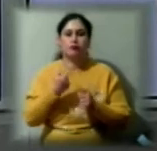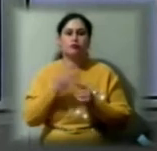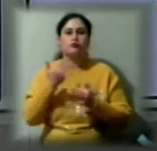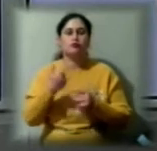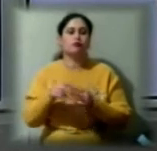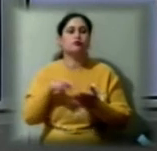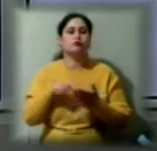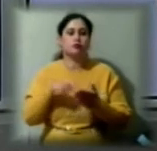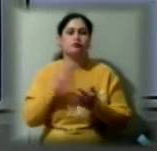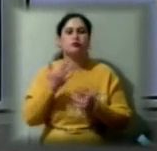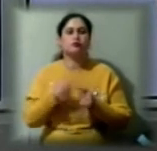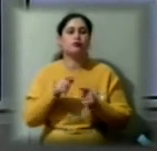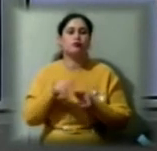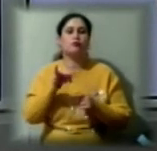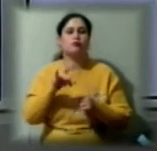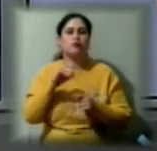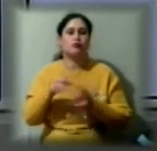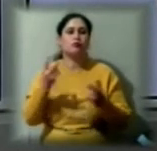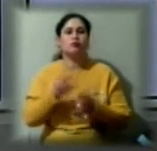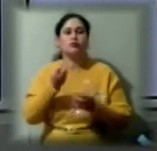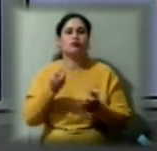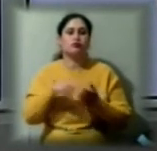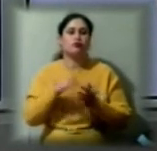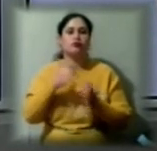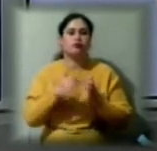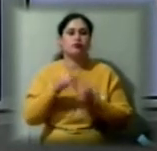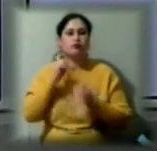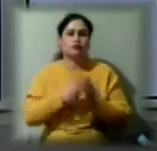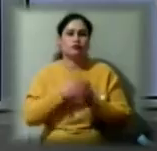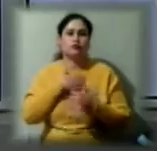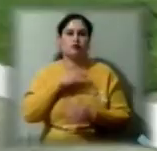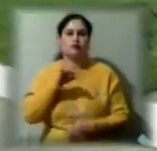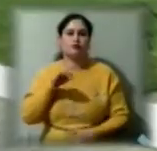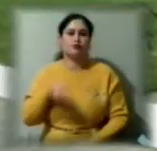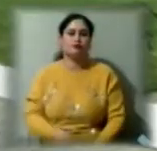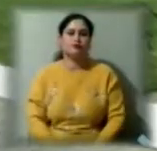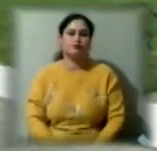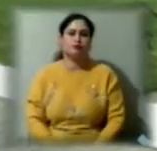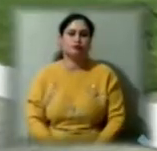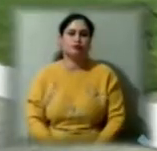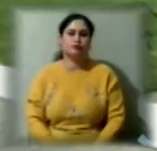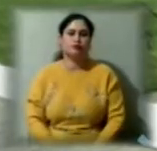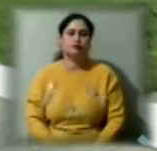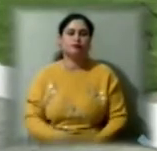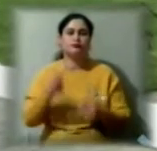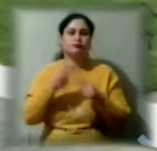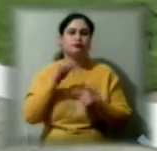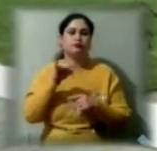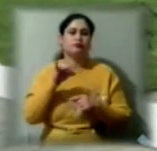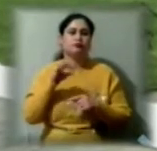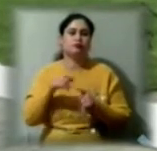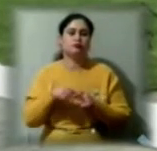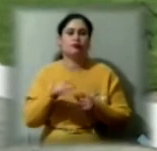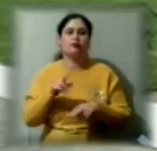та скільки таких гідрантів треба ще встановити у Херсоні, дізнавалась Анна Тонг. Цей гідрант споруджений